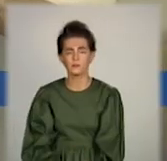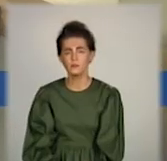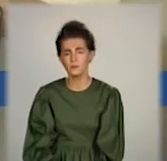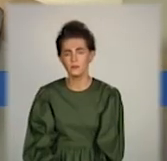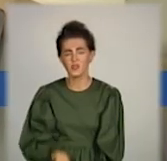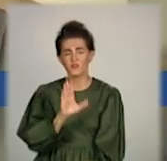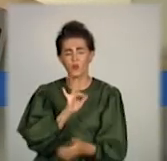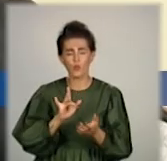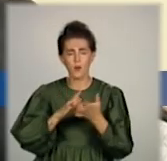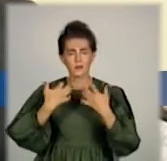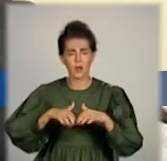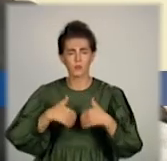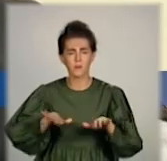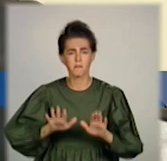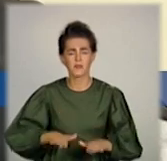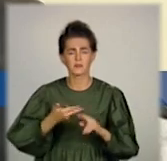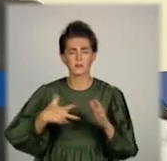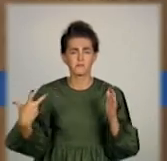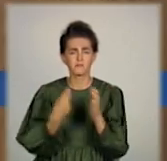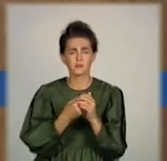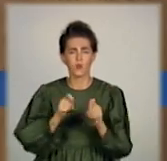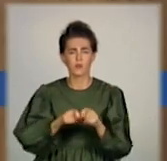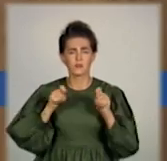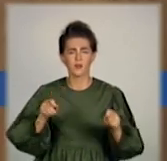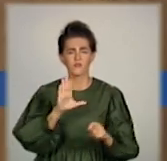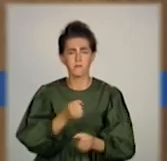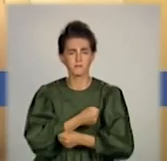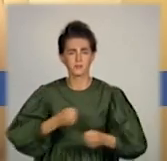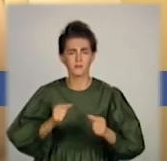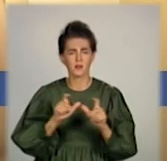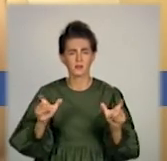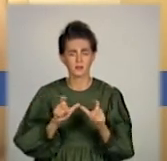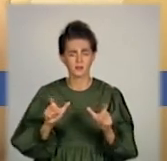В Краматорську пункт вакцинації відкрило у супермаркеті. Чому саме там?